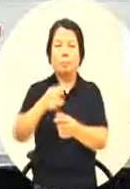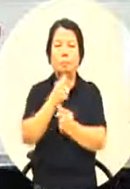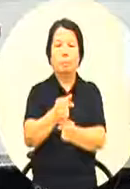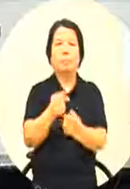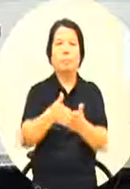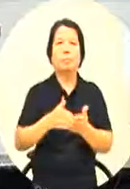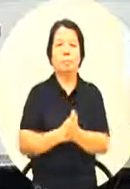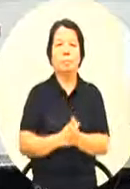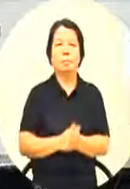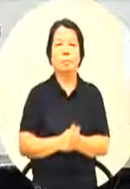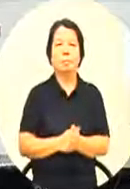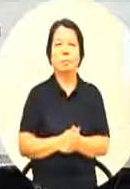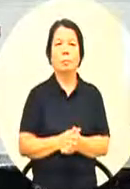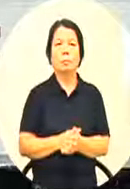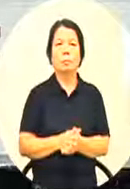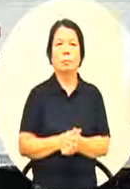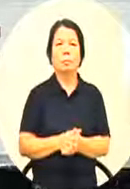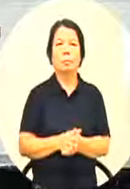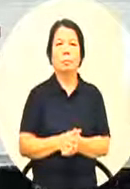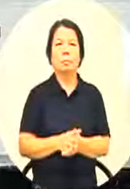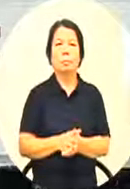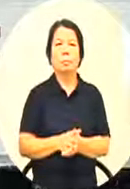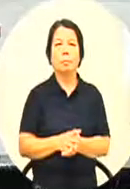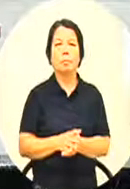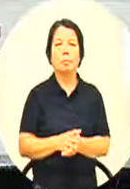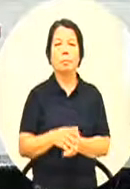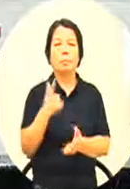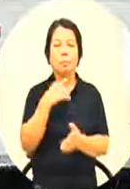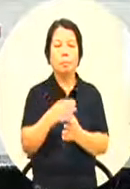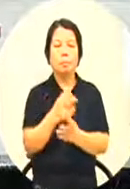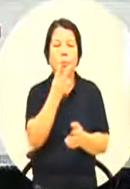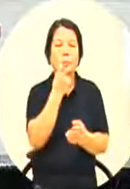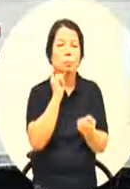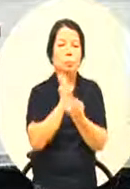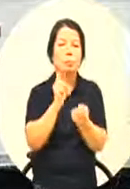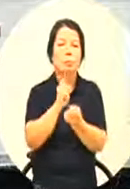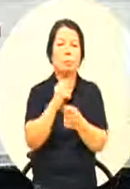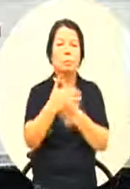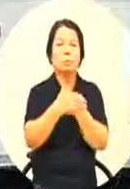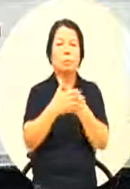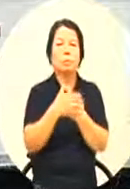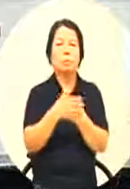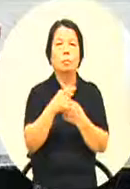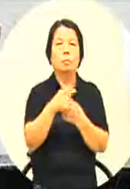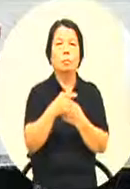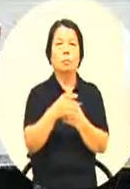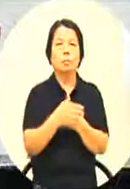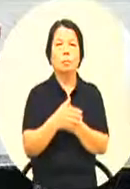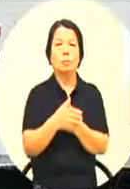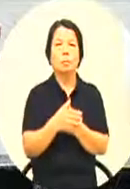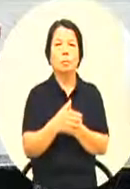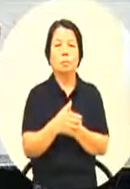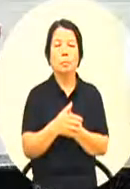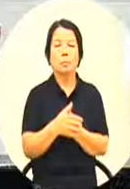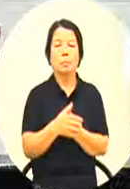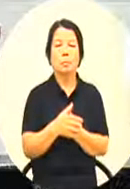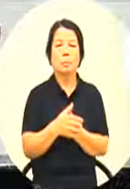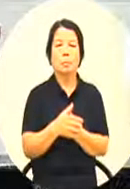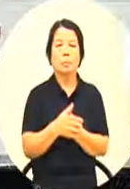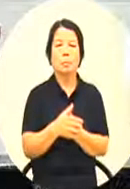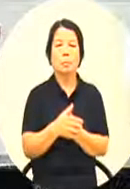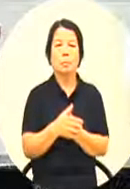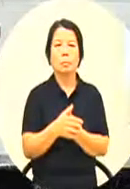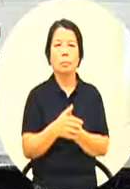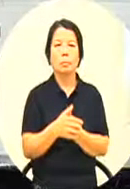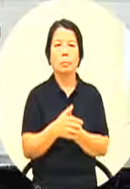迷藏的事情闹得肥肥扬扬虽然中央对于先保利这个添加物